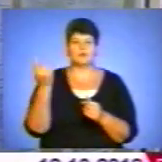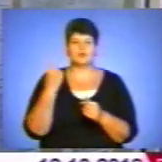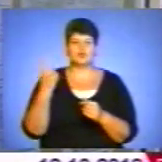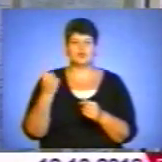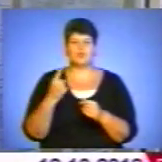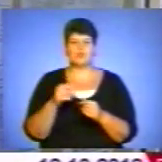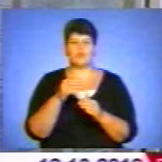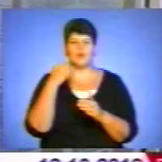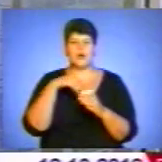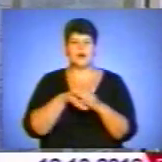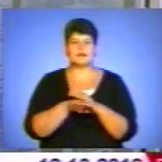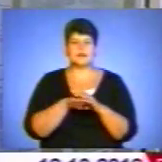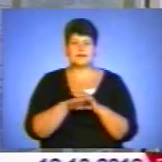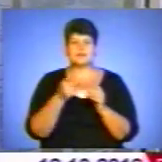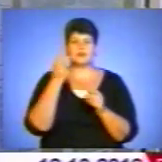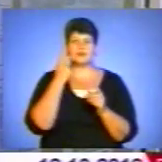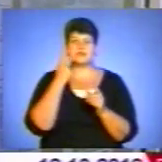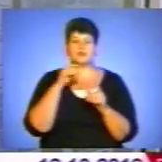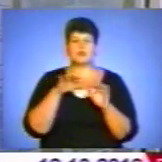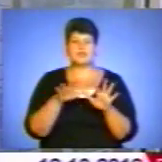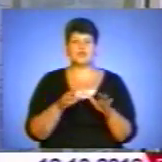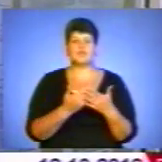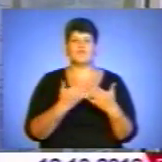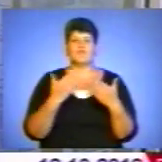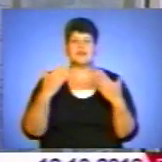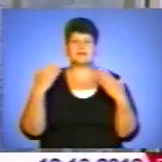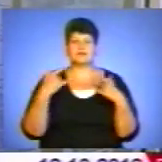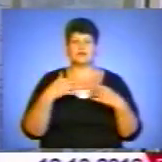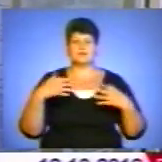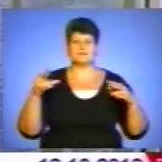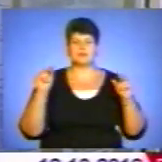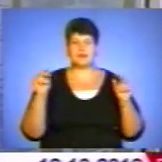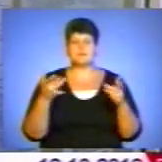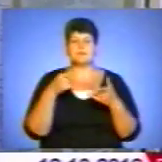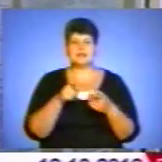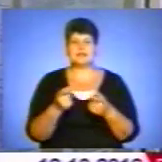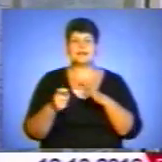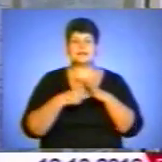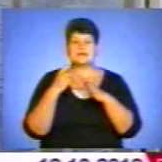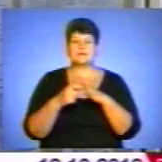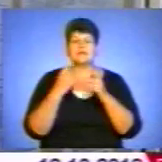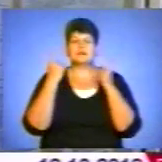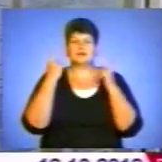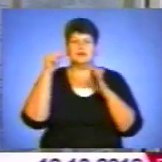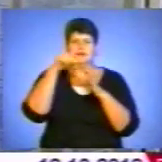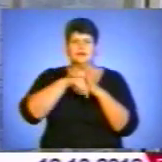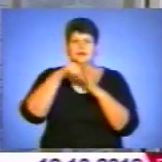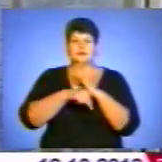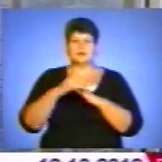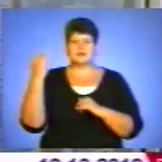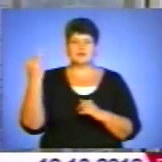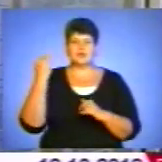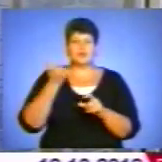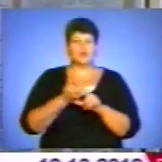постійно діючі до певних дат виставки. Тому що саме з них ми дізнаємося про ті глибини історії, які